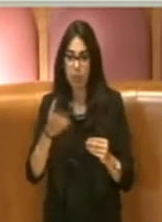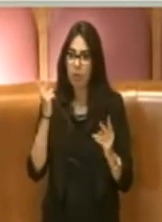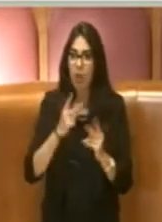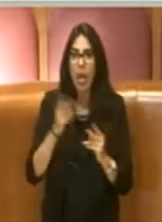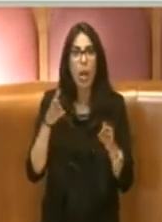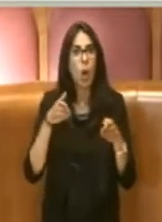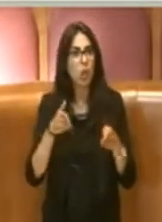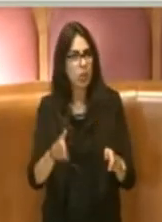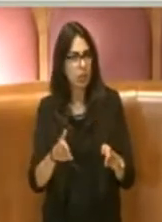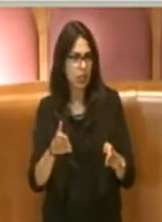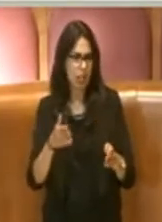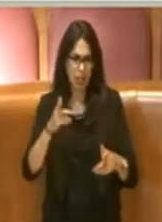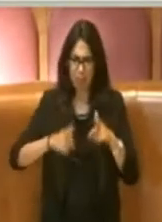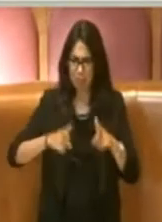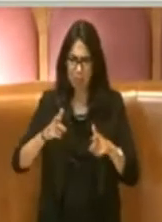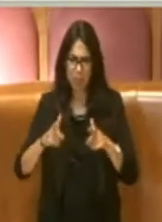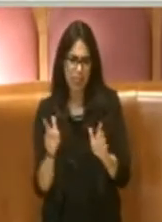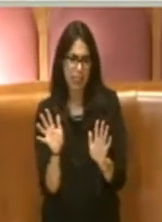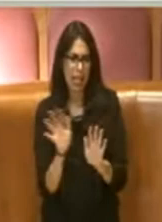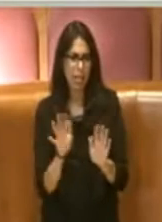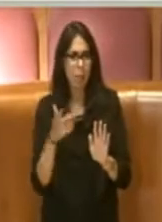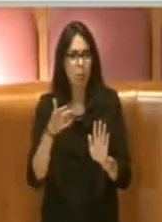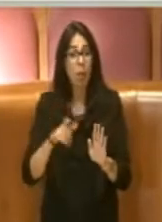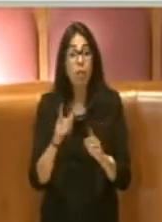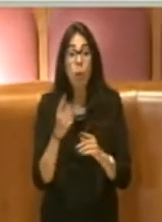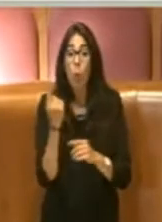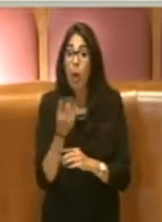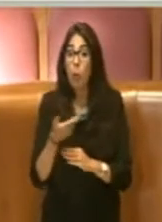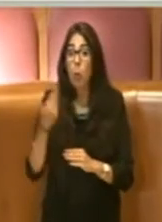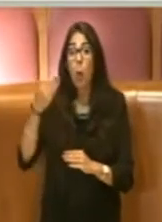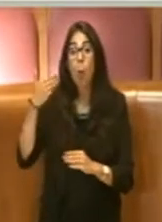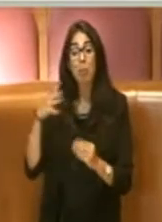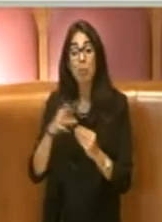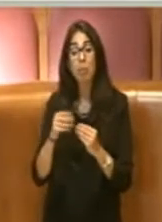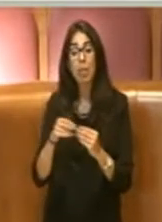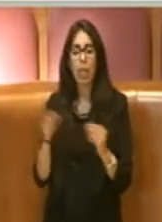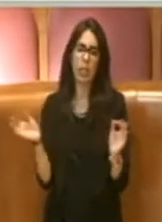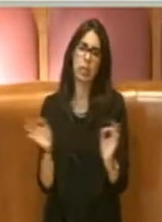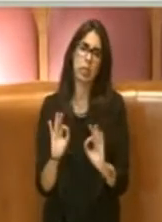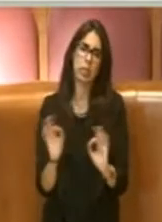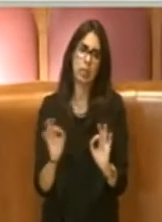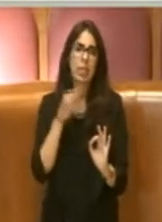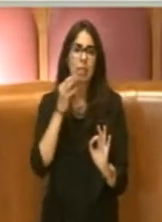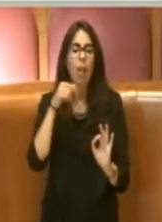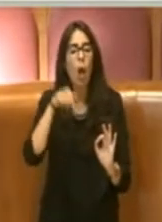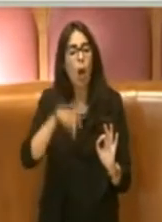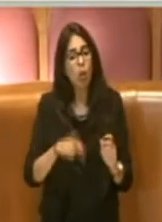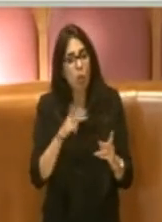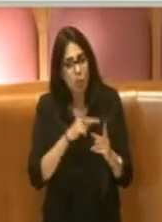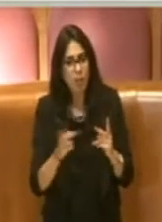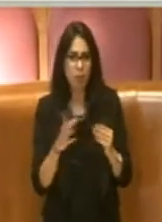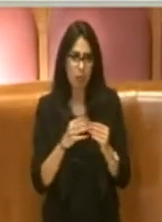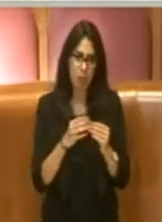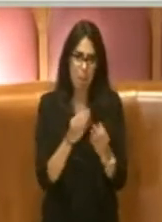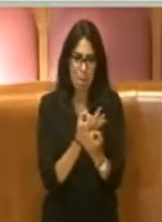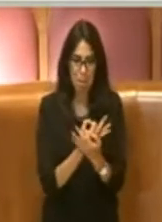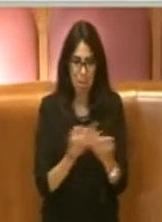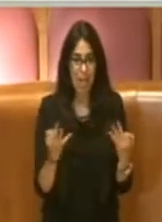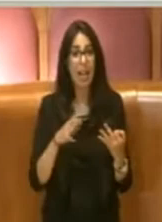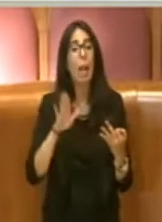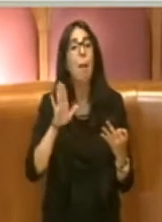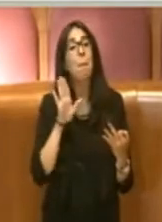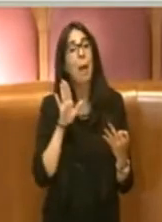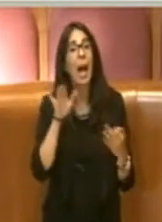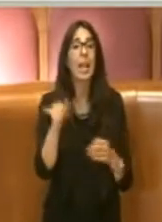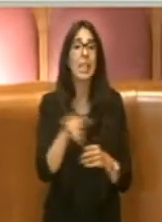mai manutenute prima, per cui noi oggi cercheremo di fare le strade fatte bene ma limitandoci all'intervento su tre strade